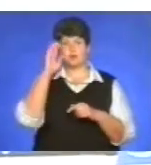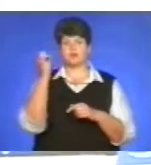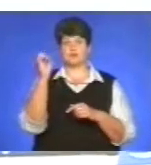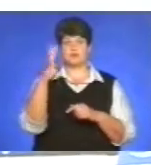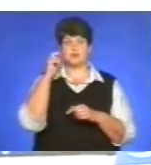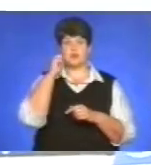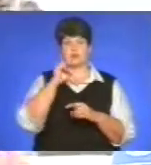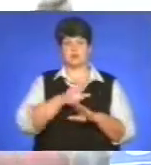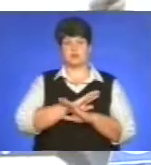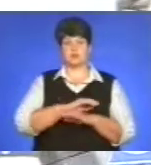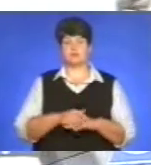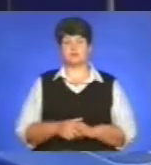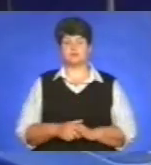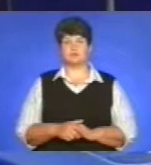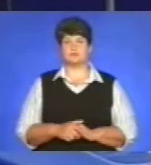років завжди.